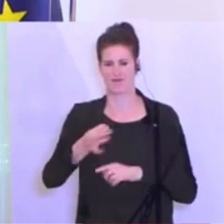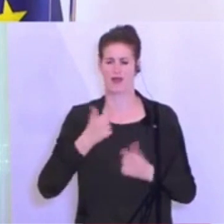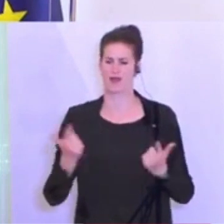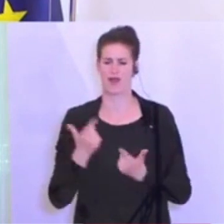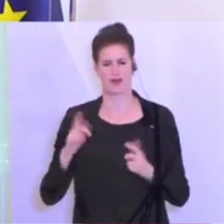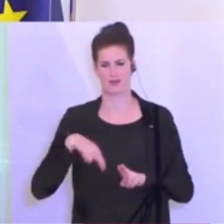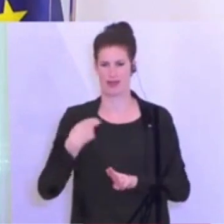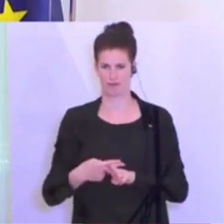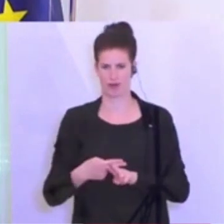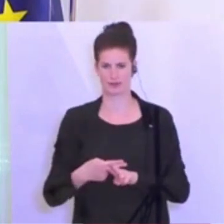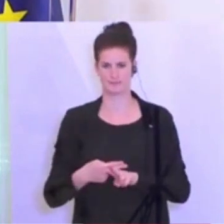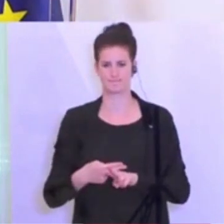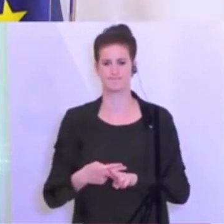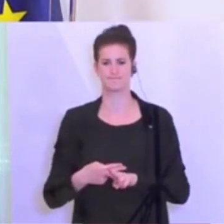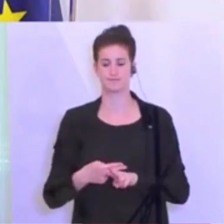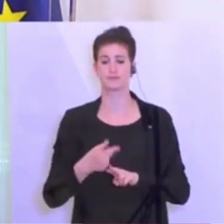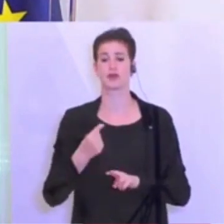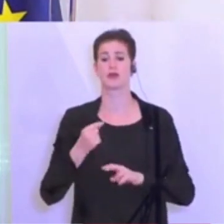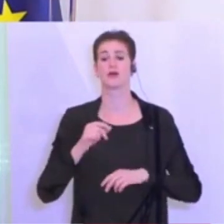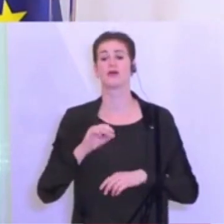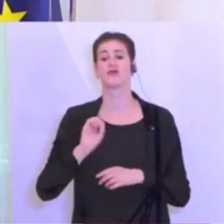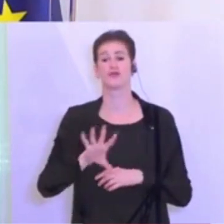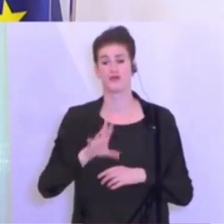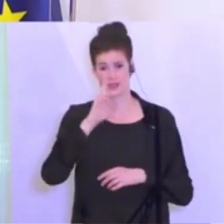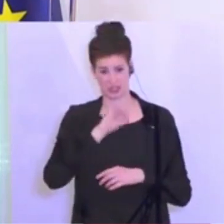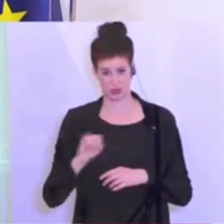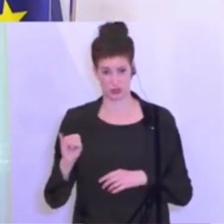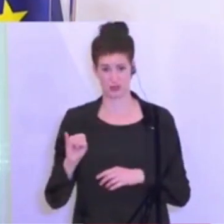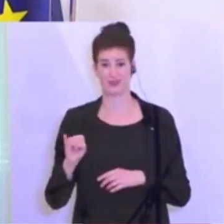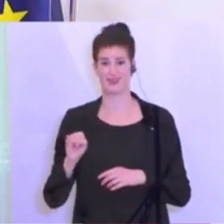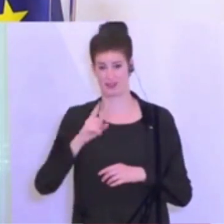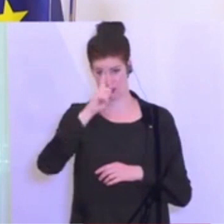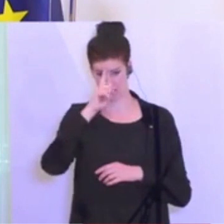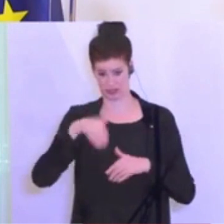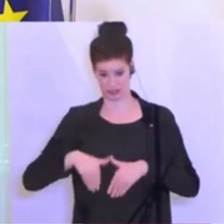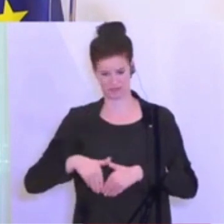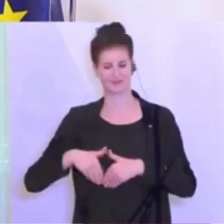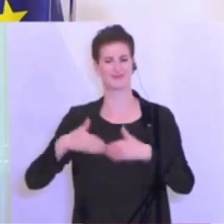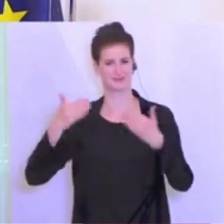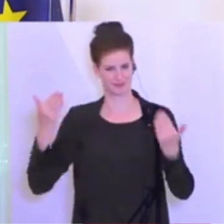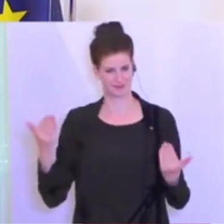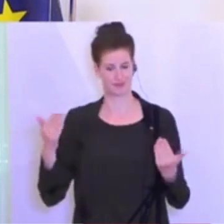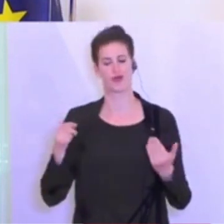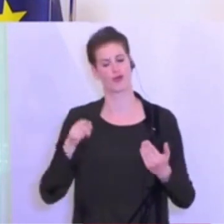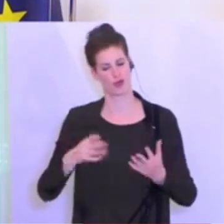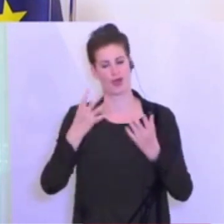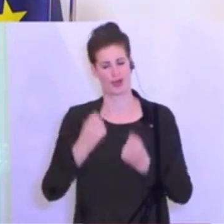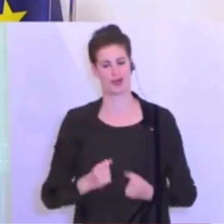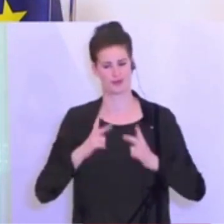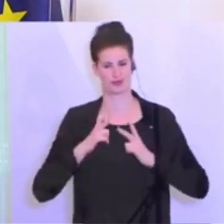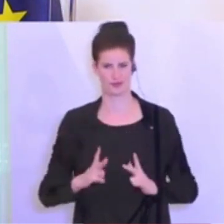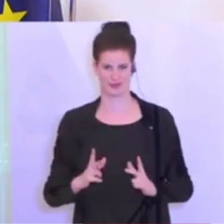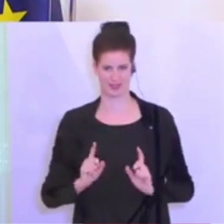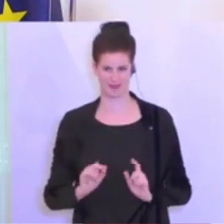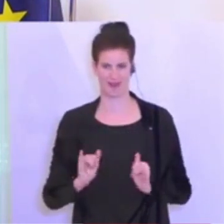Das Ergebnis, dass mit 15. Juni die Grenze zu Deutschland aufgeht, war ein Ergebnis, mit dem wir zufrieden sind, aber ich